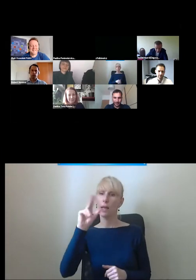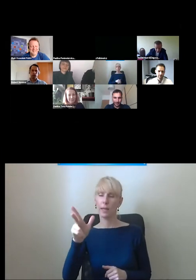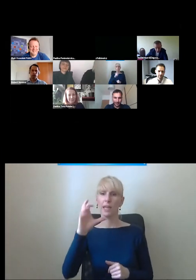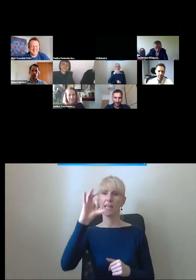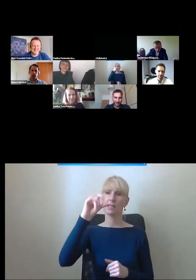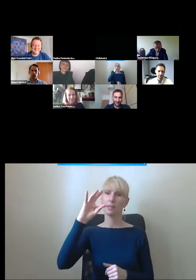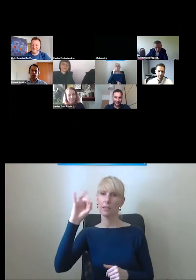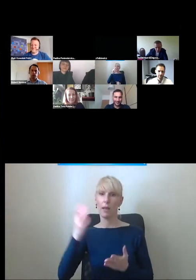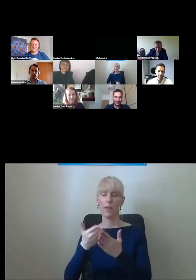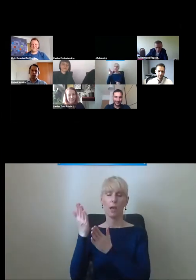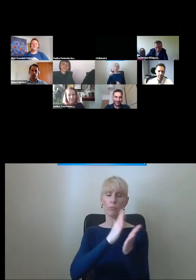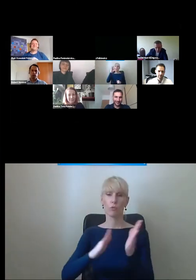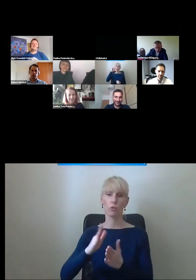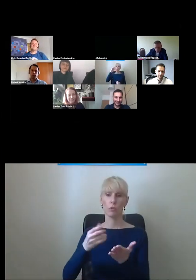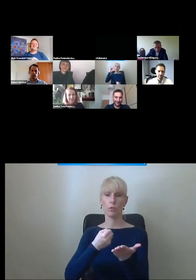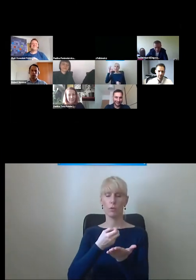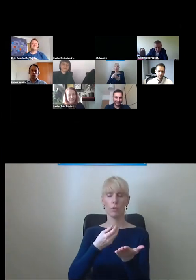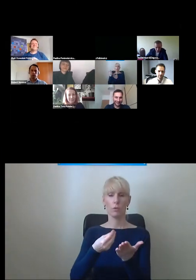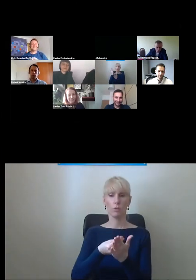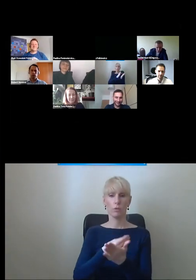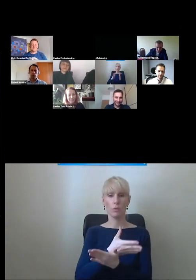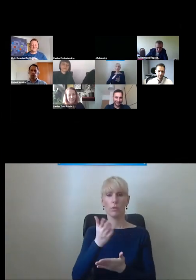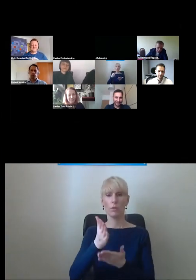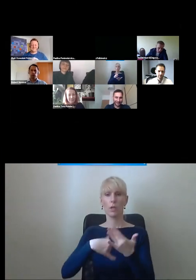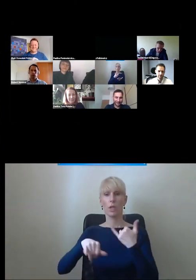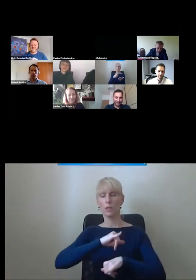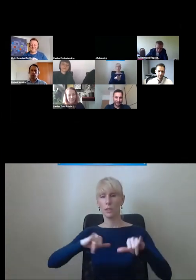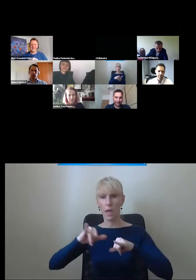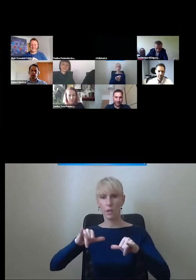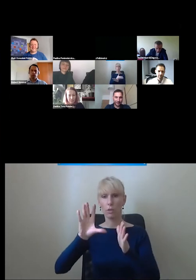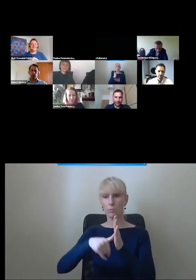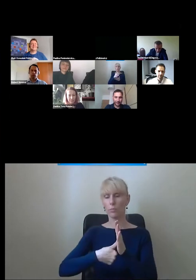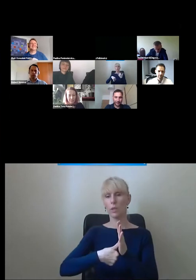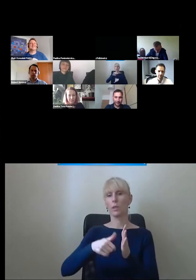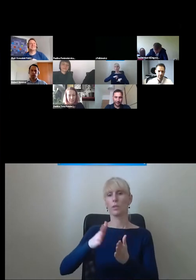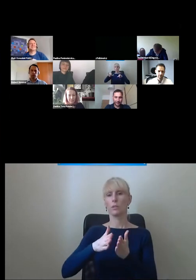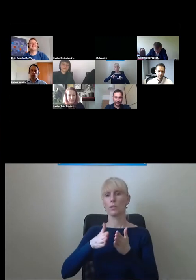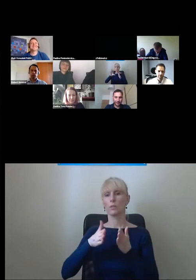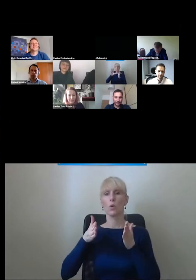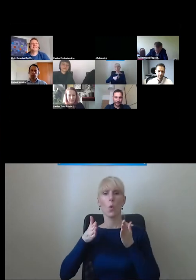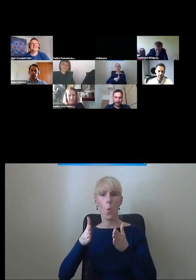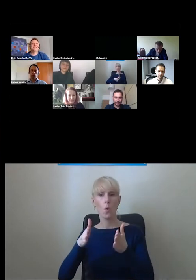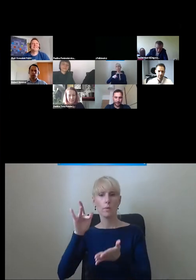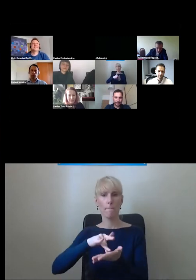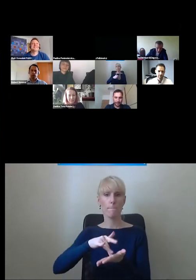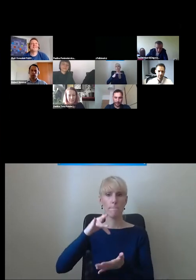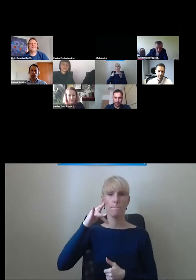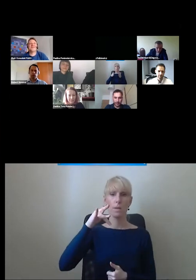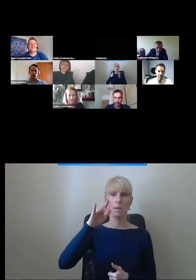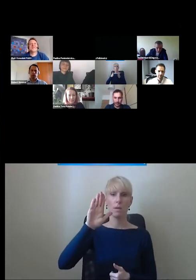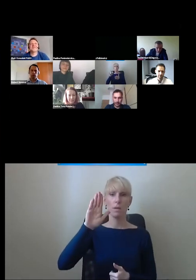Stanek, Wydział Przygotowania Inwestycji, Zarząd Dróg Miejskich i Komunikacji Publicznej w Bydgoszczy.